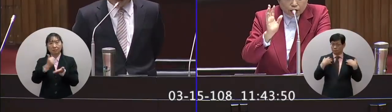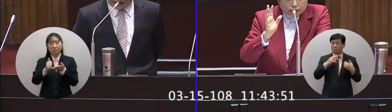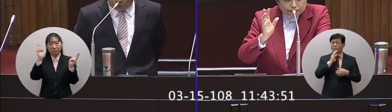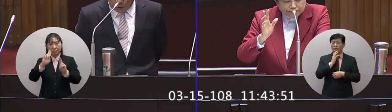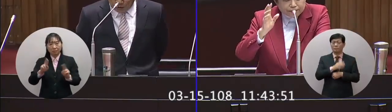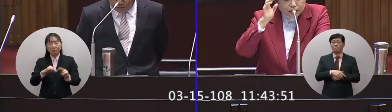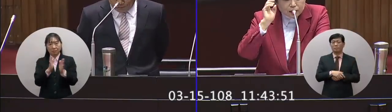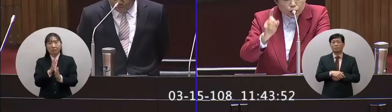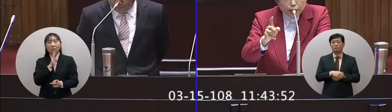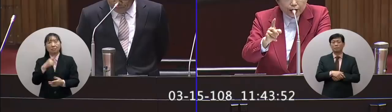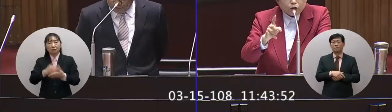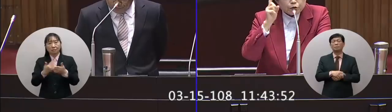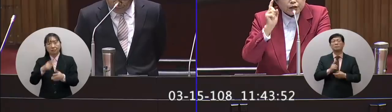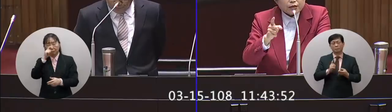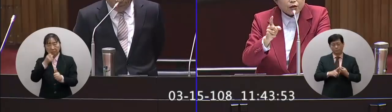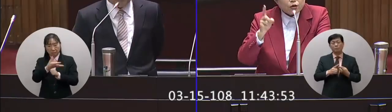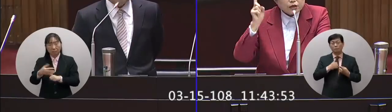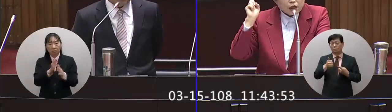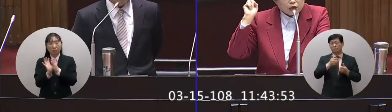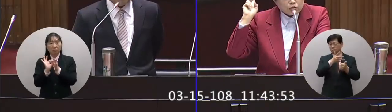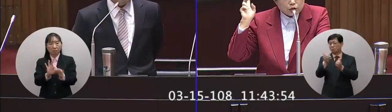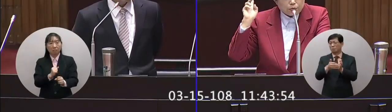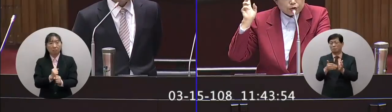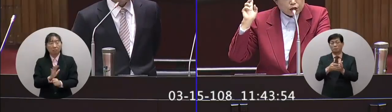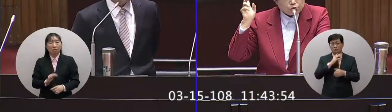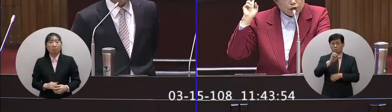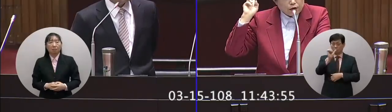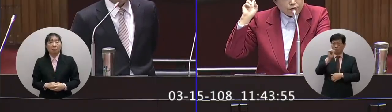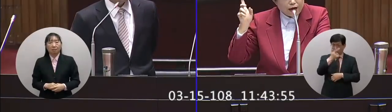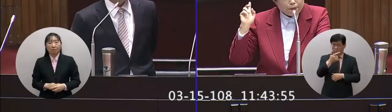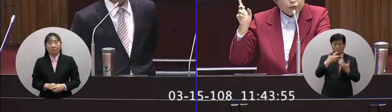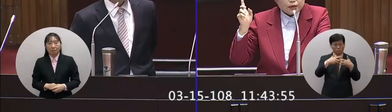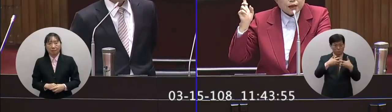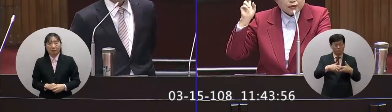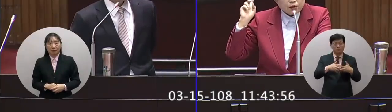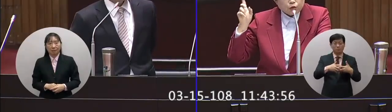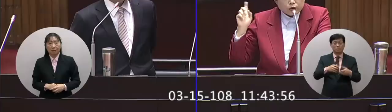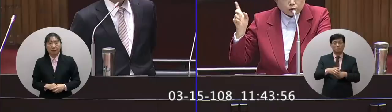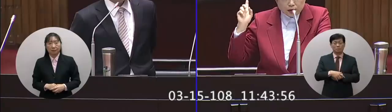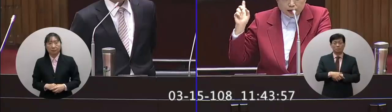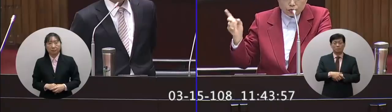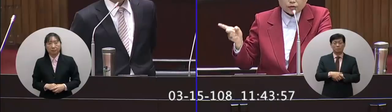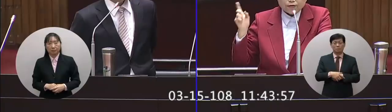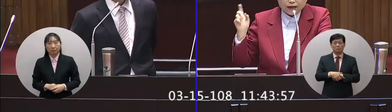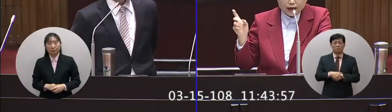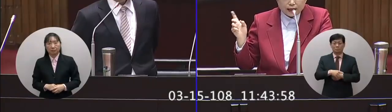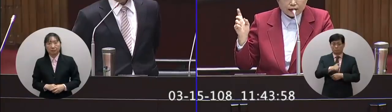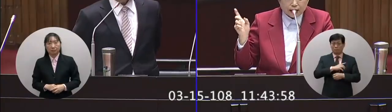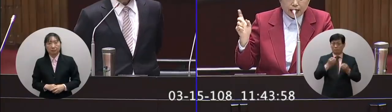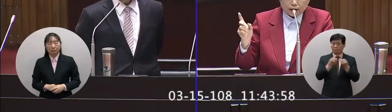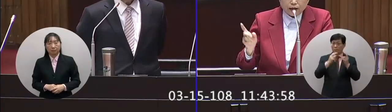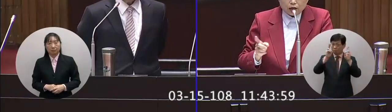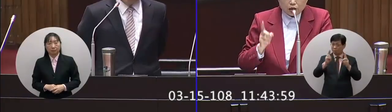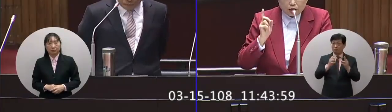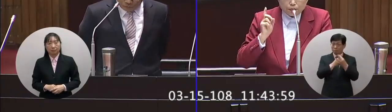一直這樣在做對我們去調查過這個五六部機組發布的這五六部機組的發